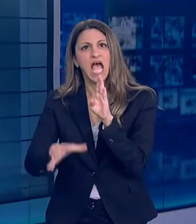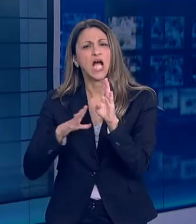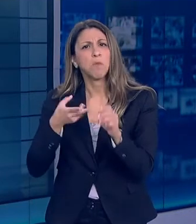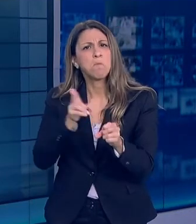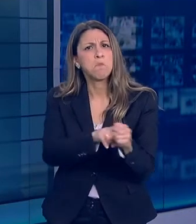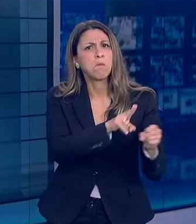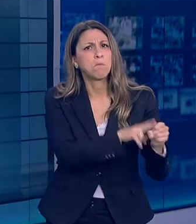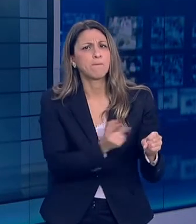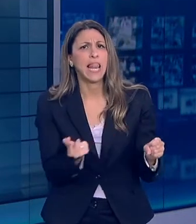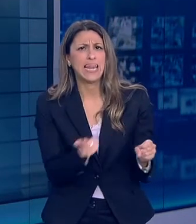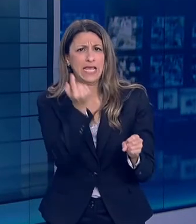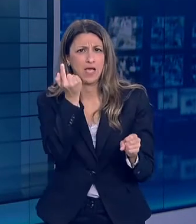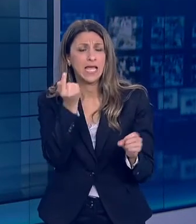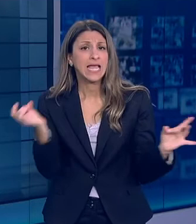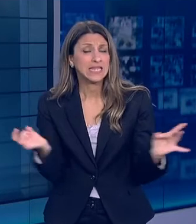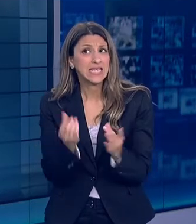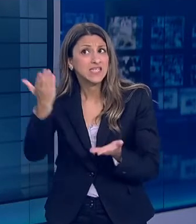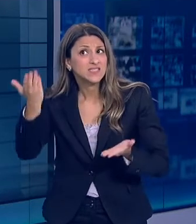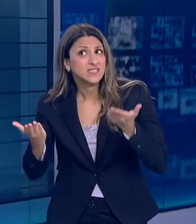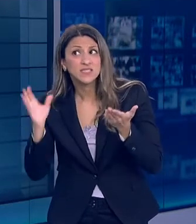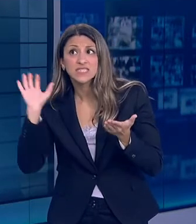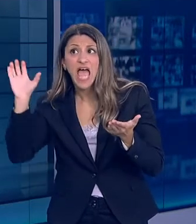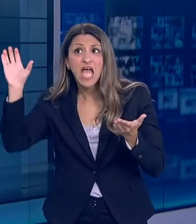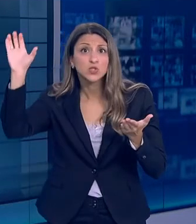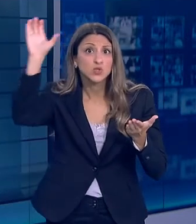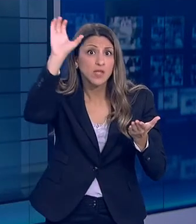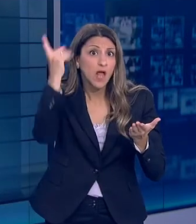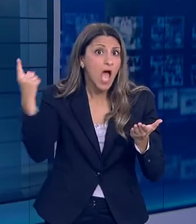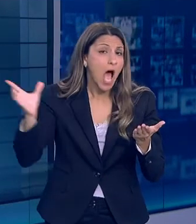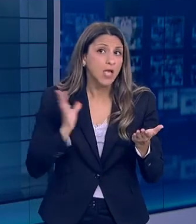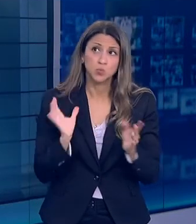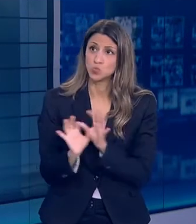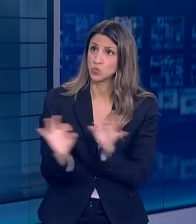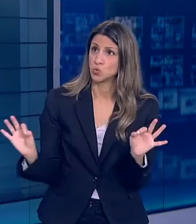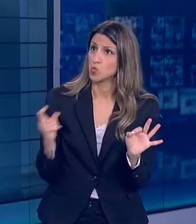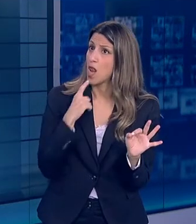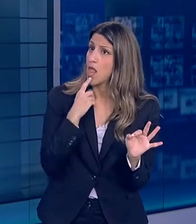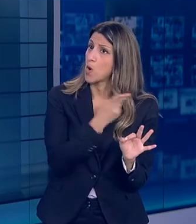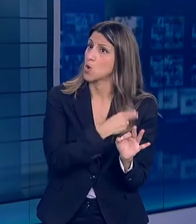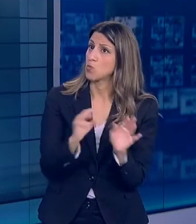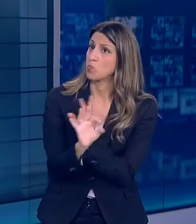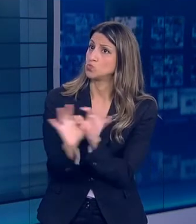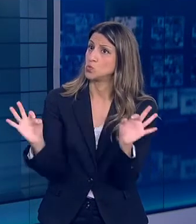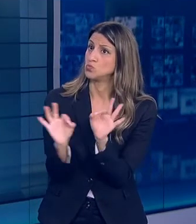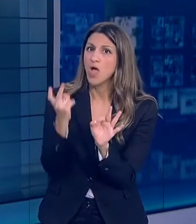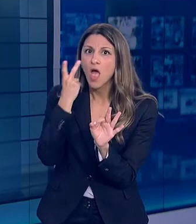από άλλες πολύ περισσότερο έτοιμες σε εισαγωγικά υγειονομικά χώρες